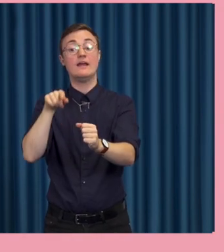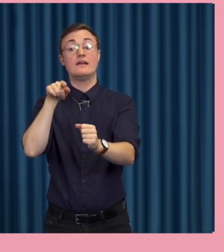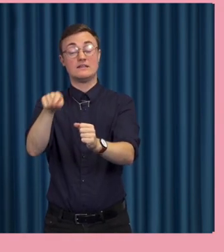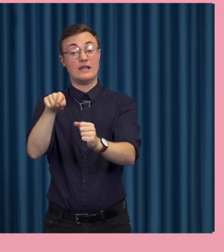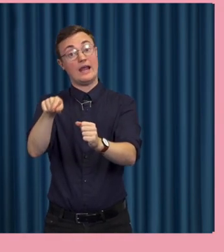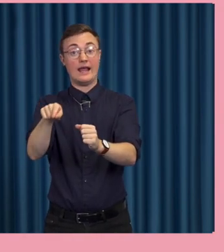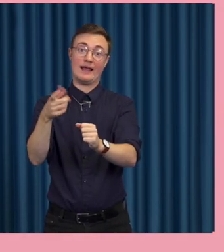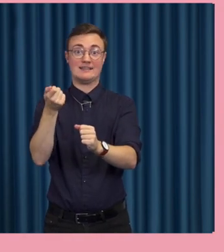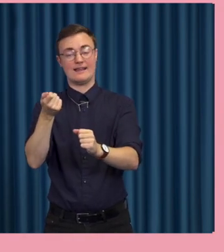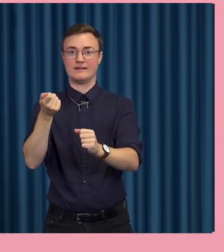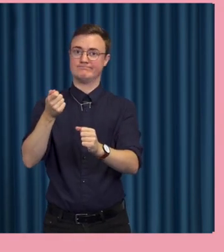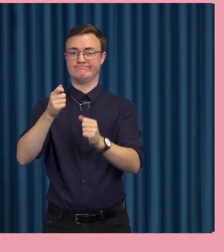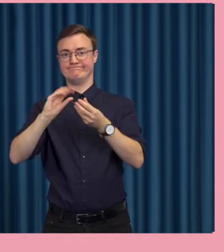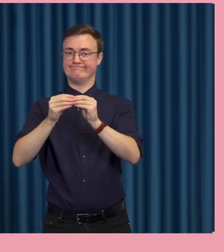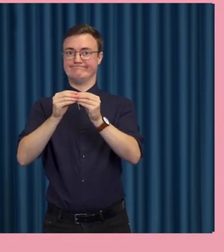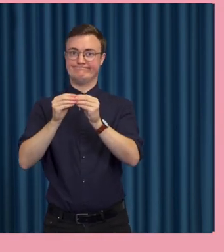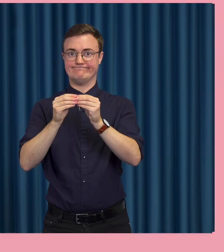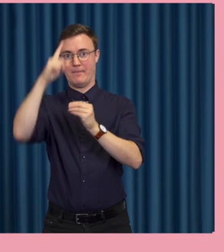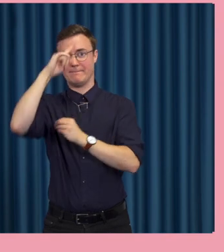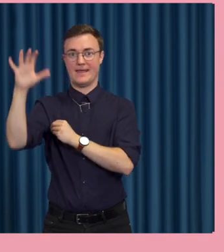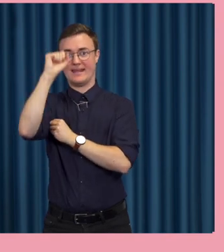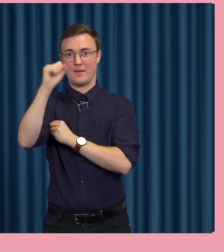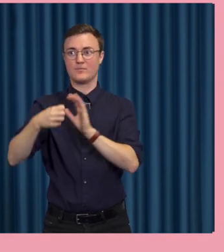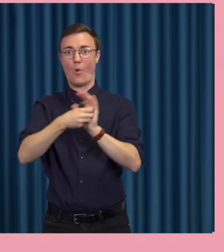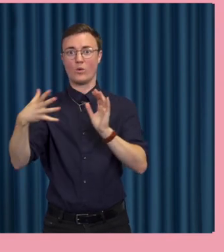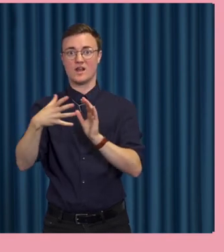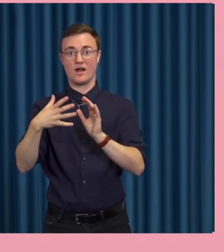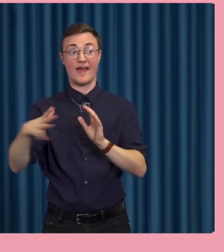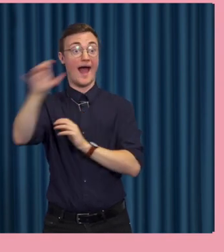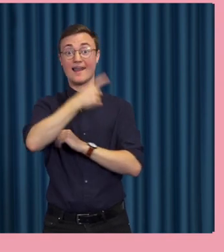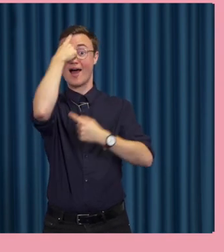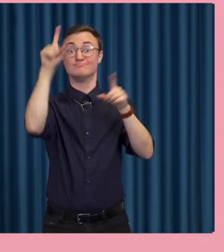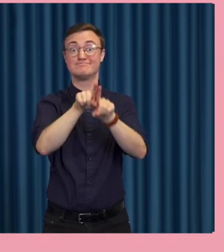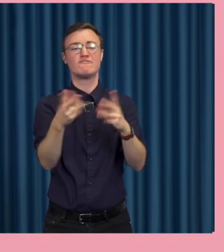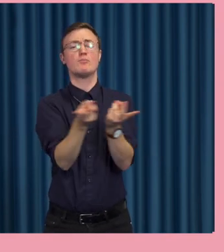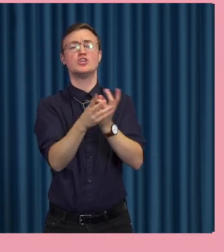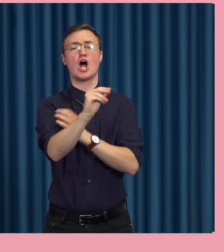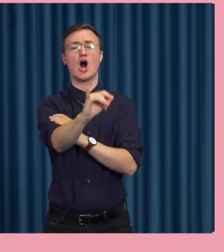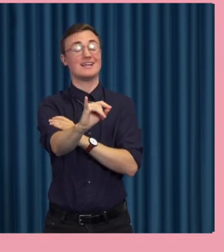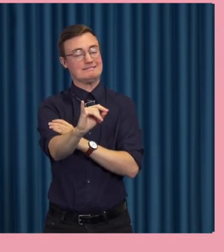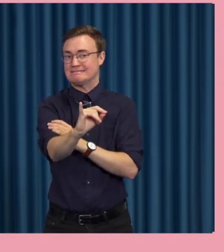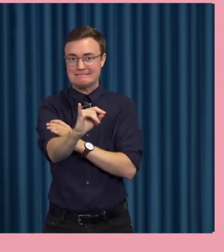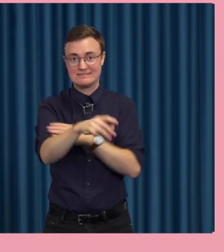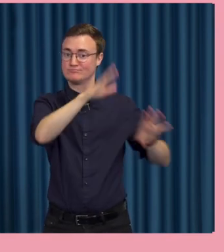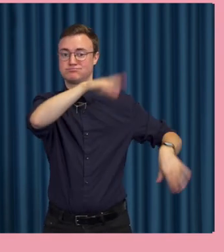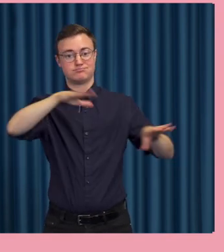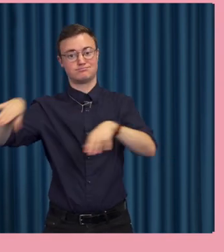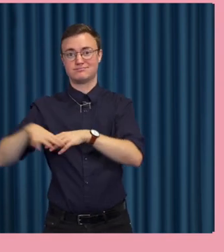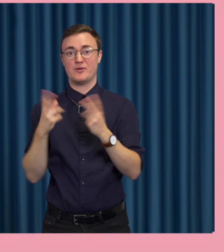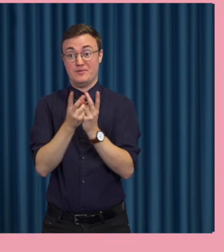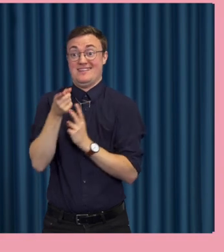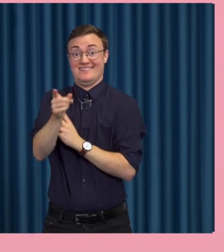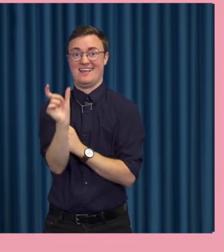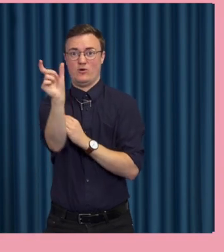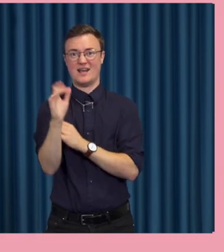är ju det dels ett knepigt begrepp för att det inte riktigt är någon som är överens om vad AI är. Så man kan liksom prata om intelligensbegreppet